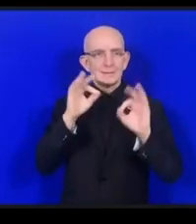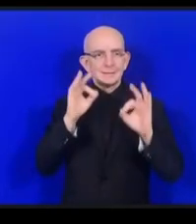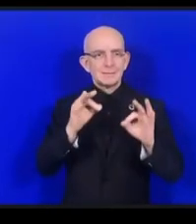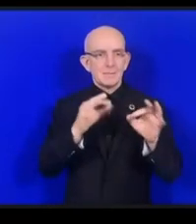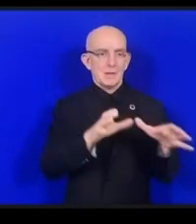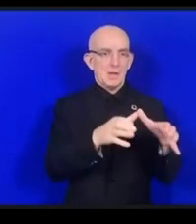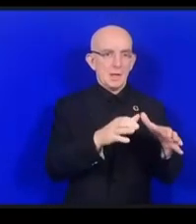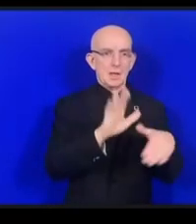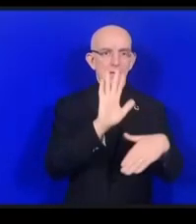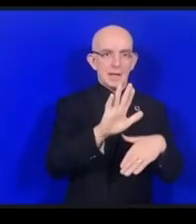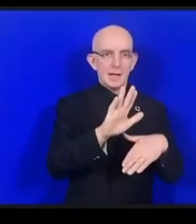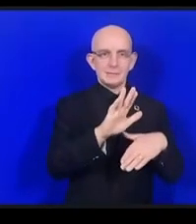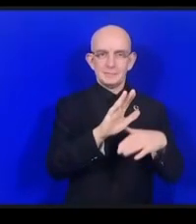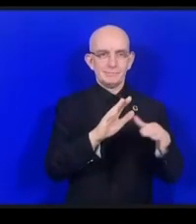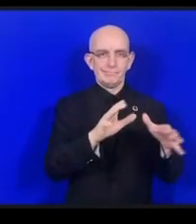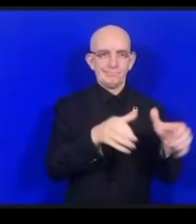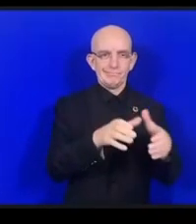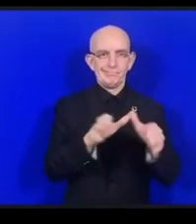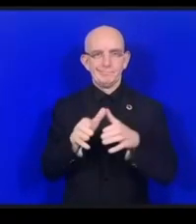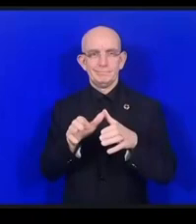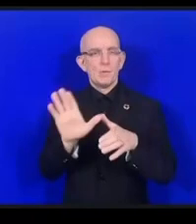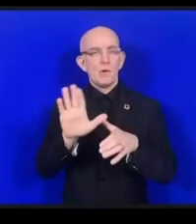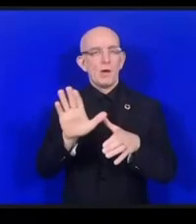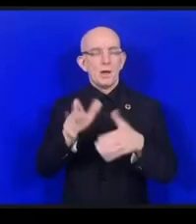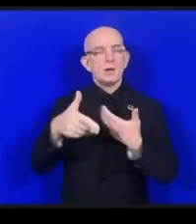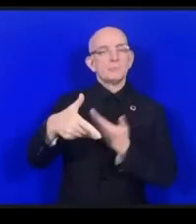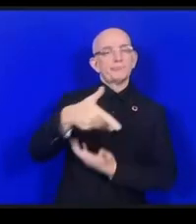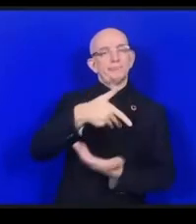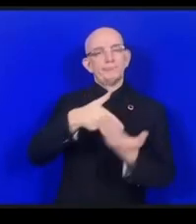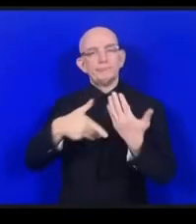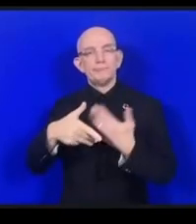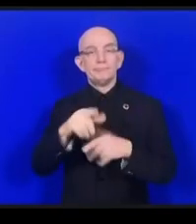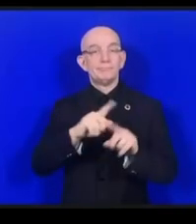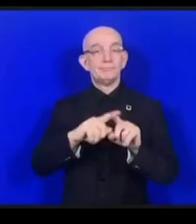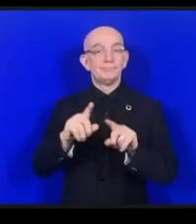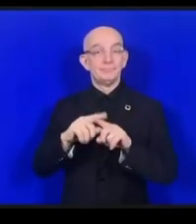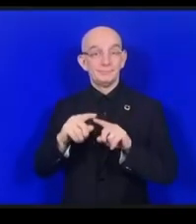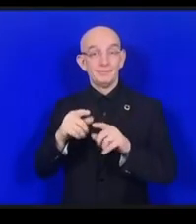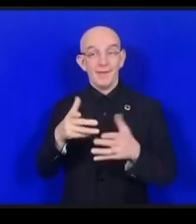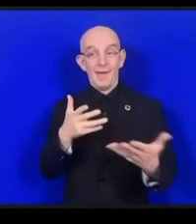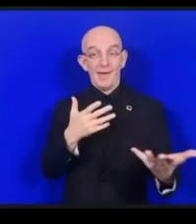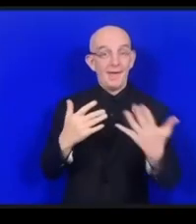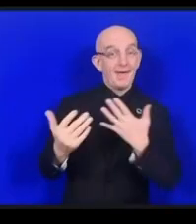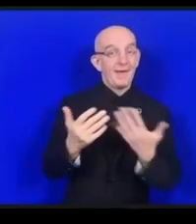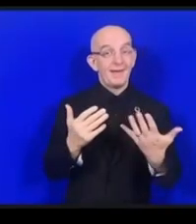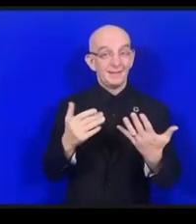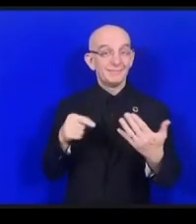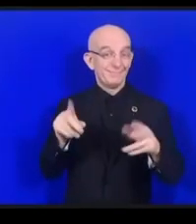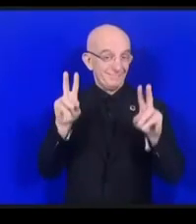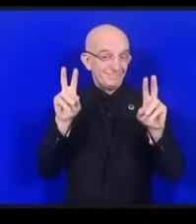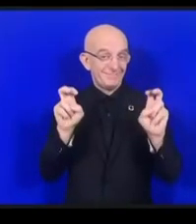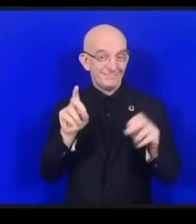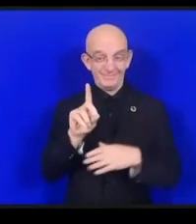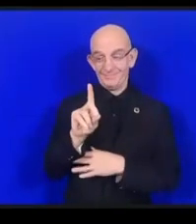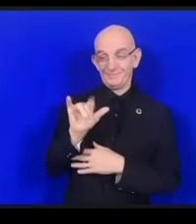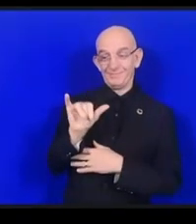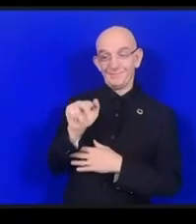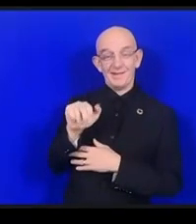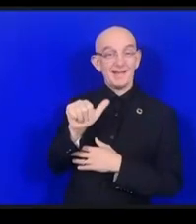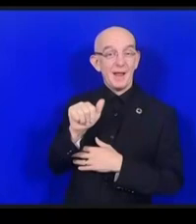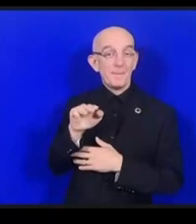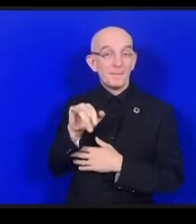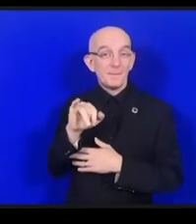IGF1校をダイミックコアーションを作りまして今は28もDCがありますそしてこの2年間各